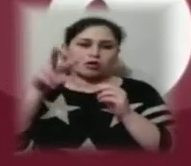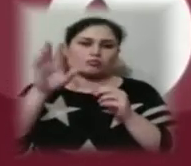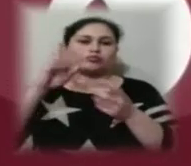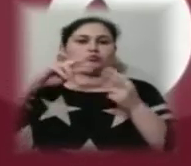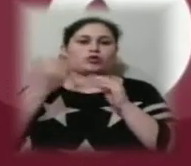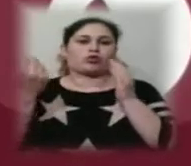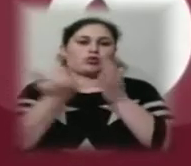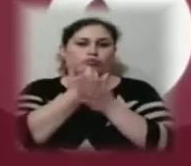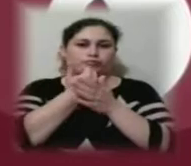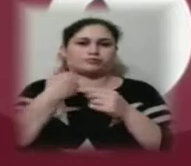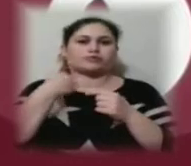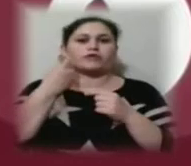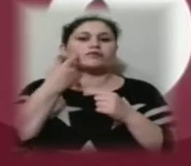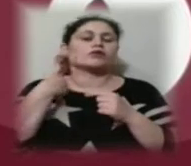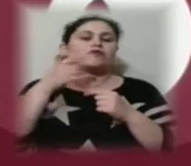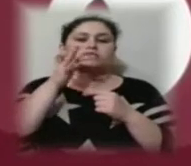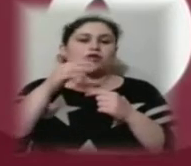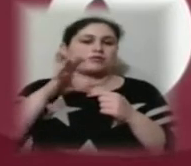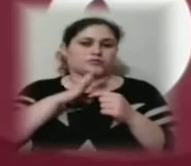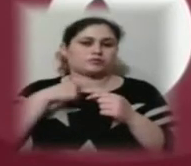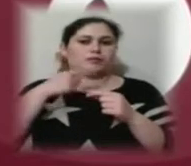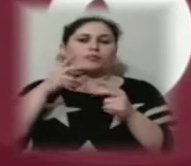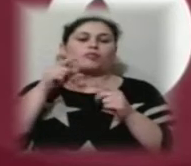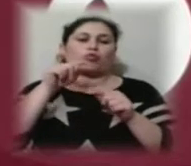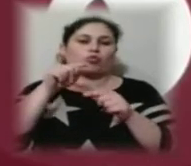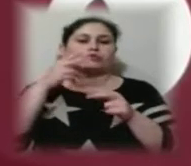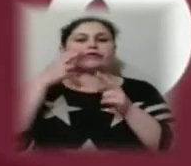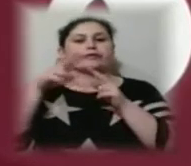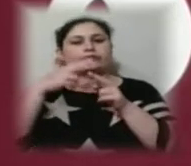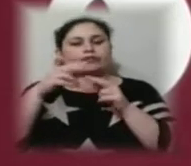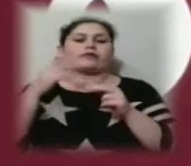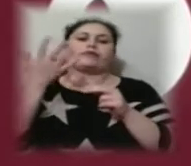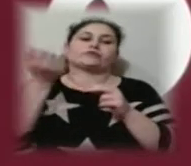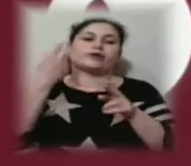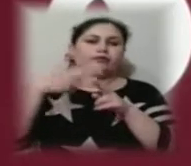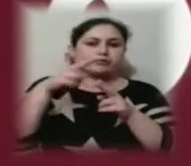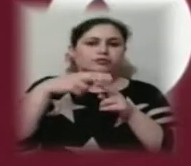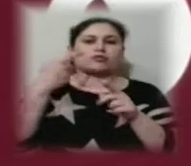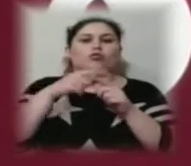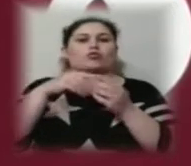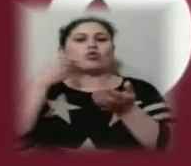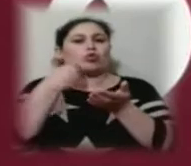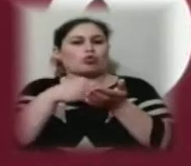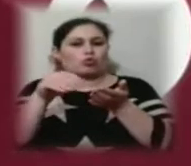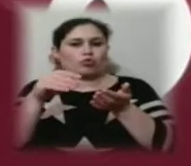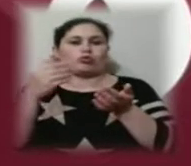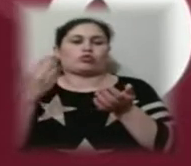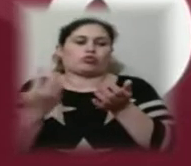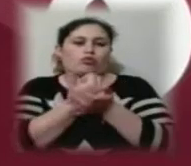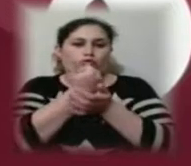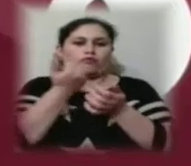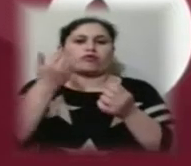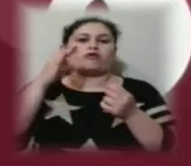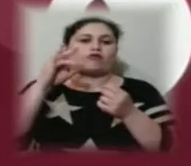взагалі кредитування і взяття кредиту на закупівлю основних фондів.